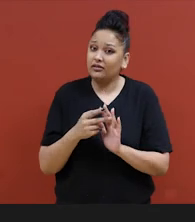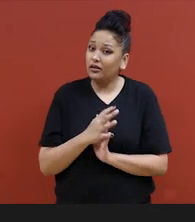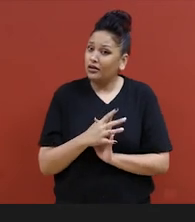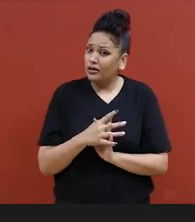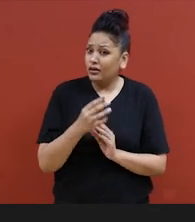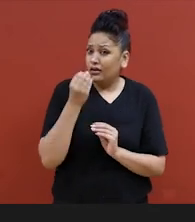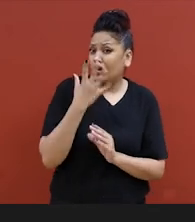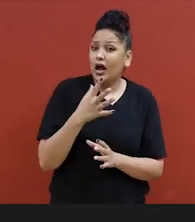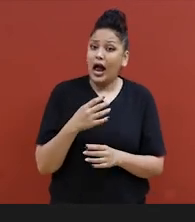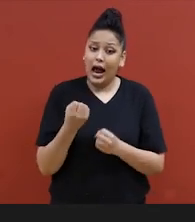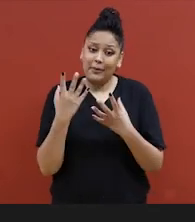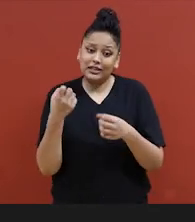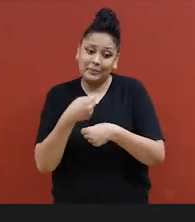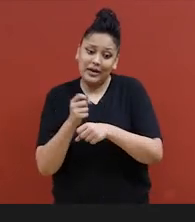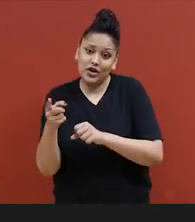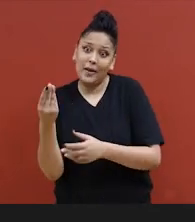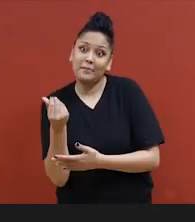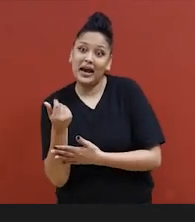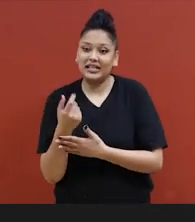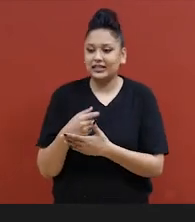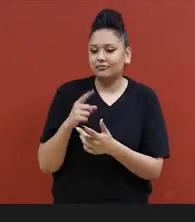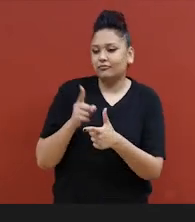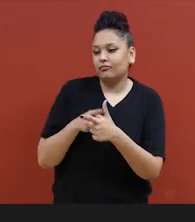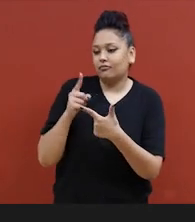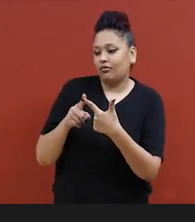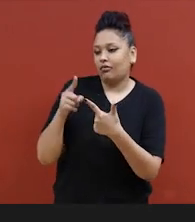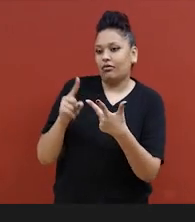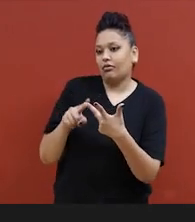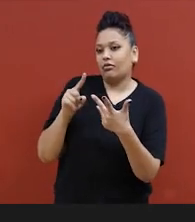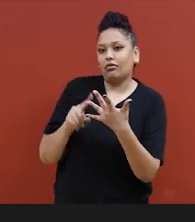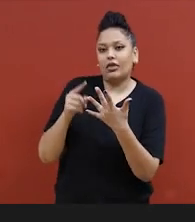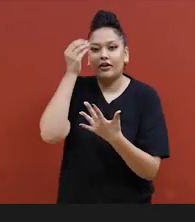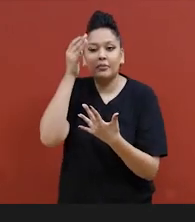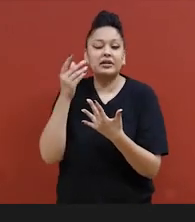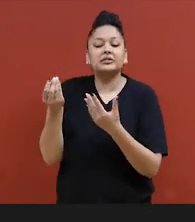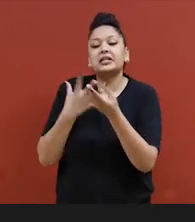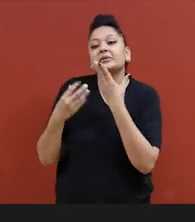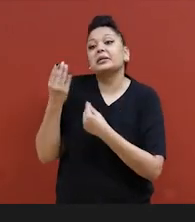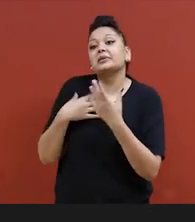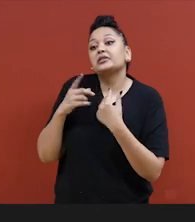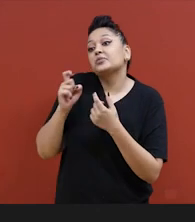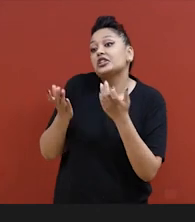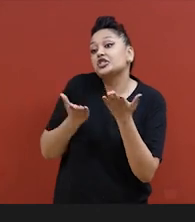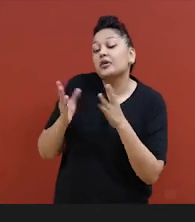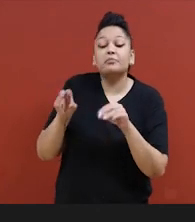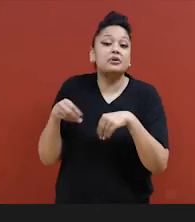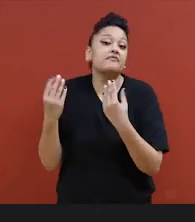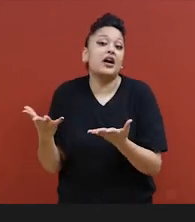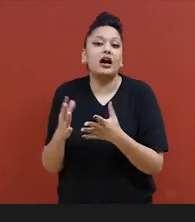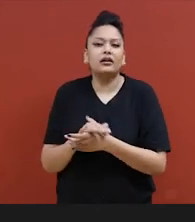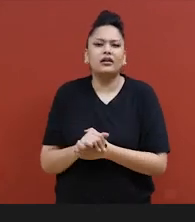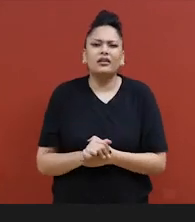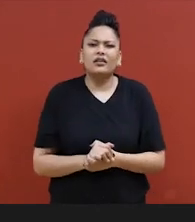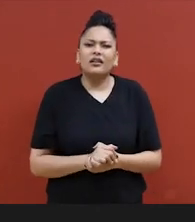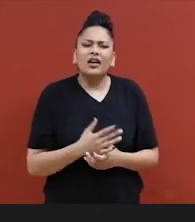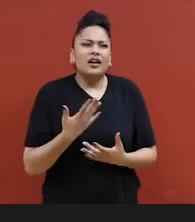Donc, vous devez me dire que vous êtes sur le POSPH et combien vous gagnez. » Et c'est très frustrant parce que c'est juste une autre chose que j